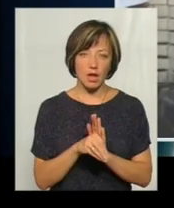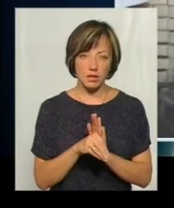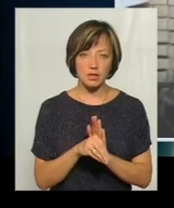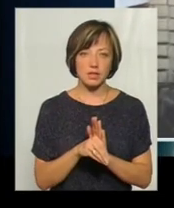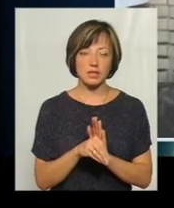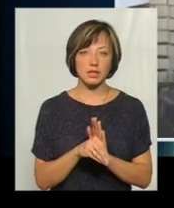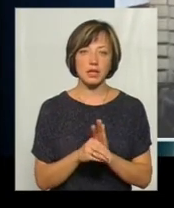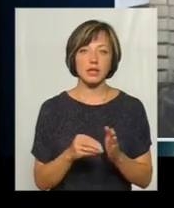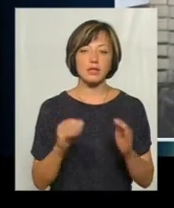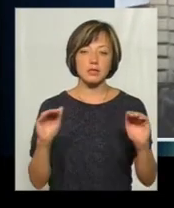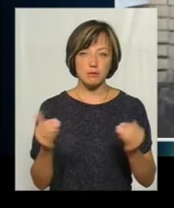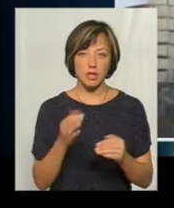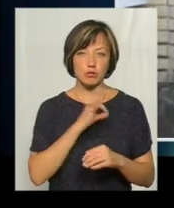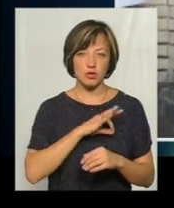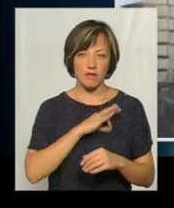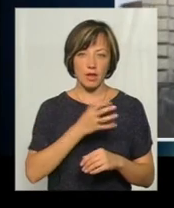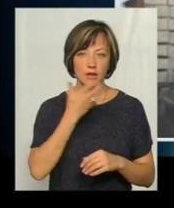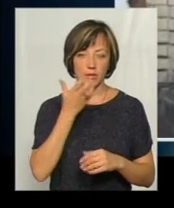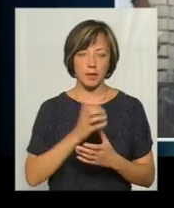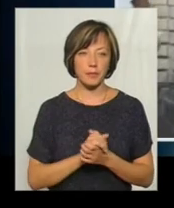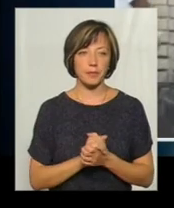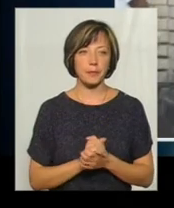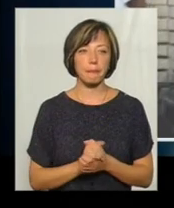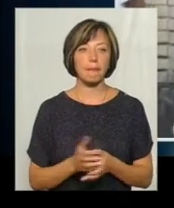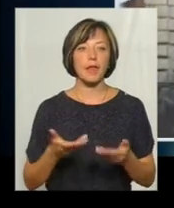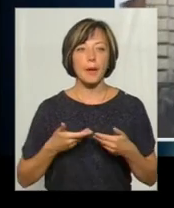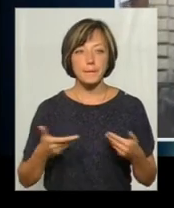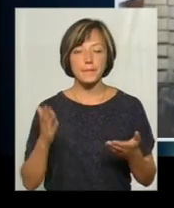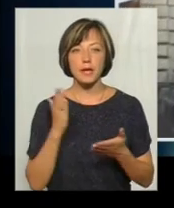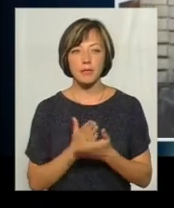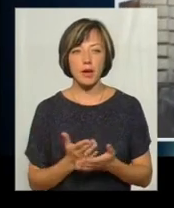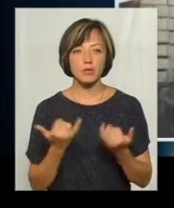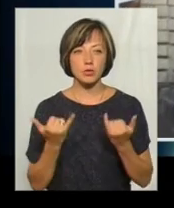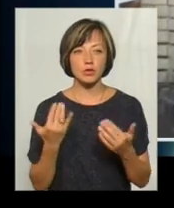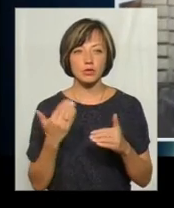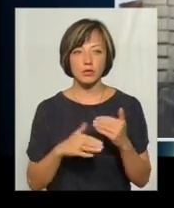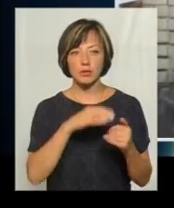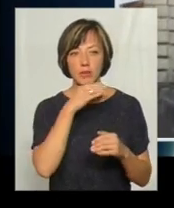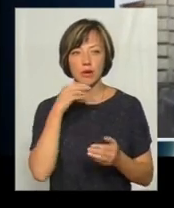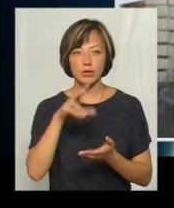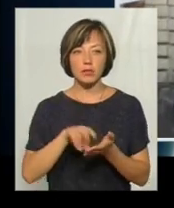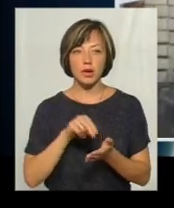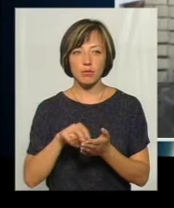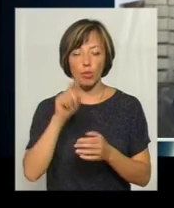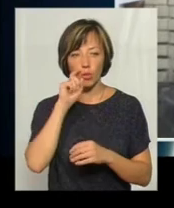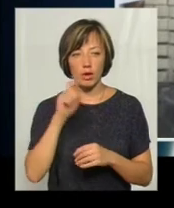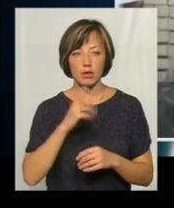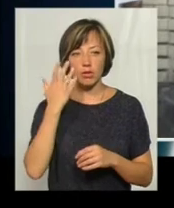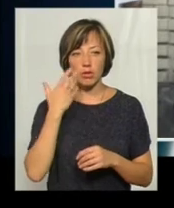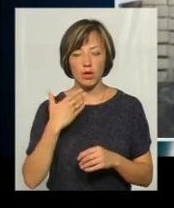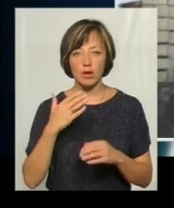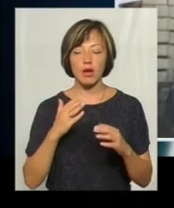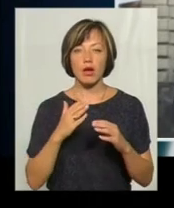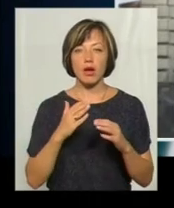інвестиції і зменшити споживання. Ми маємо вже сьогодні багато прикладів по Україні, коли будинки